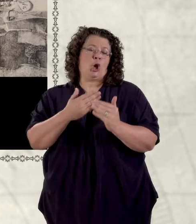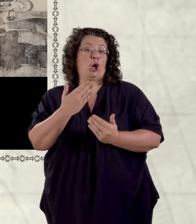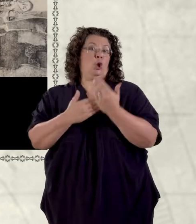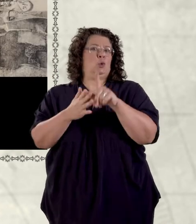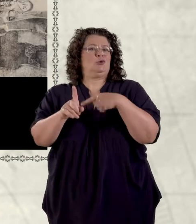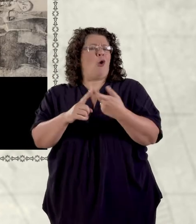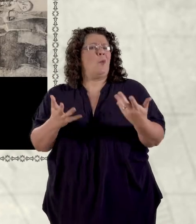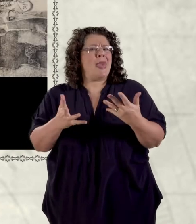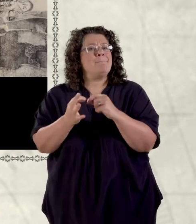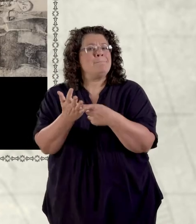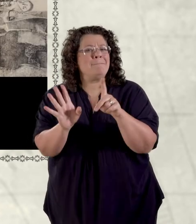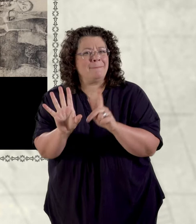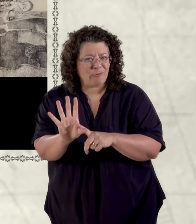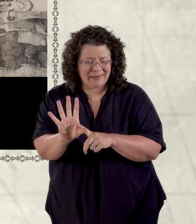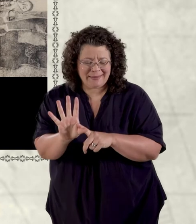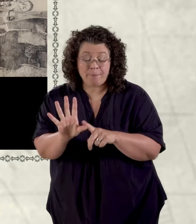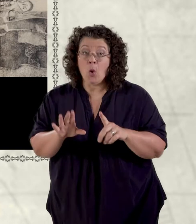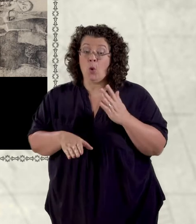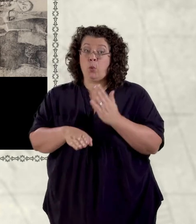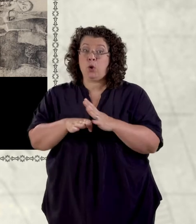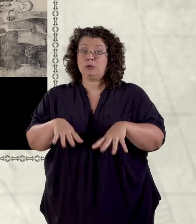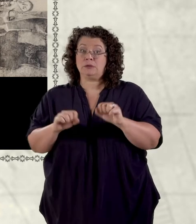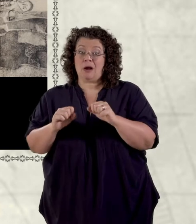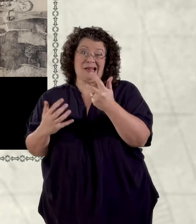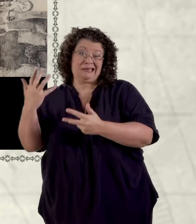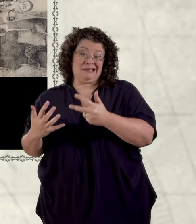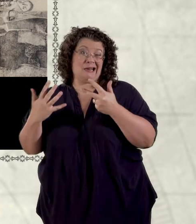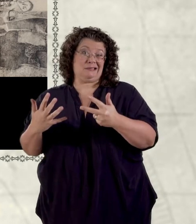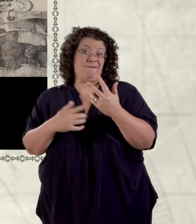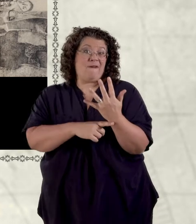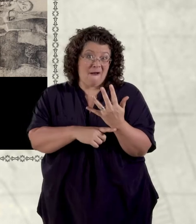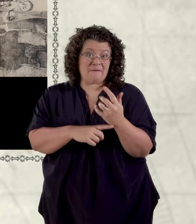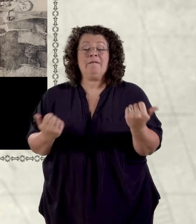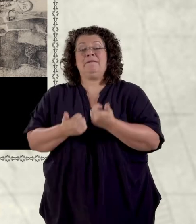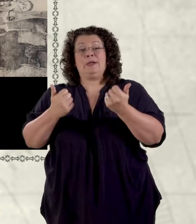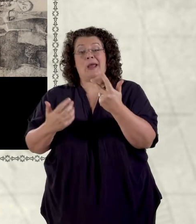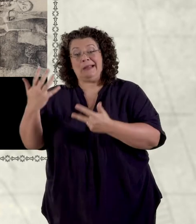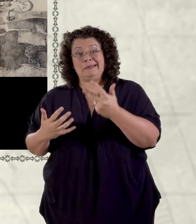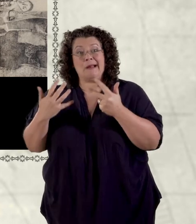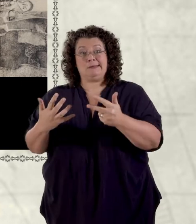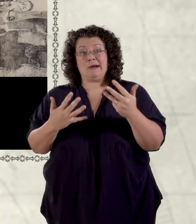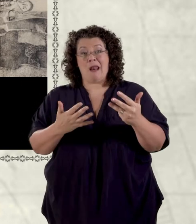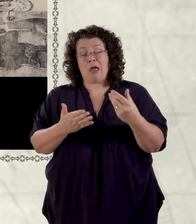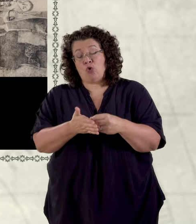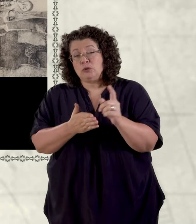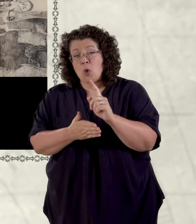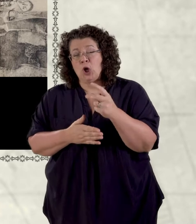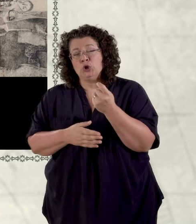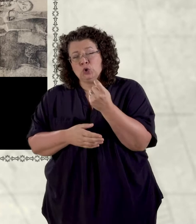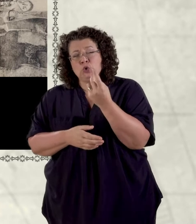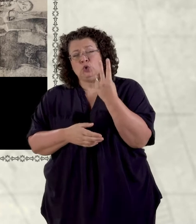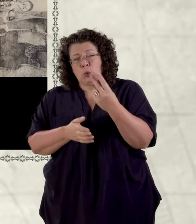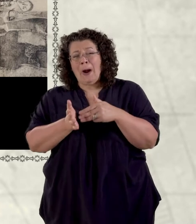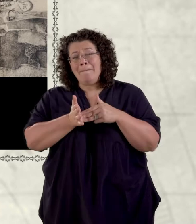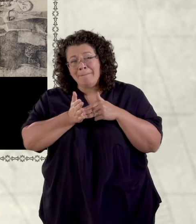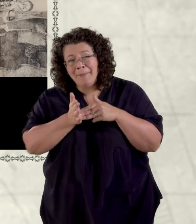adeiladu docie newydd yn y bari. Dechriodd y gwaith ym 1885 a gorffennwyd yn 1899 gan